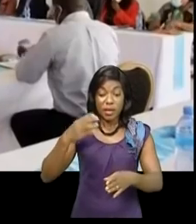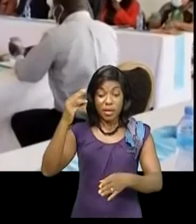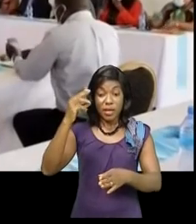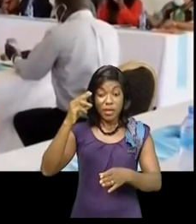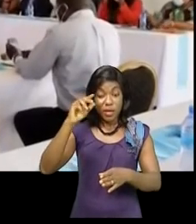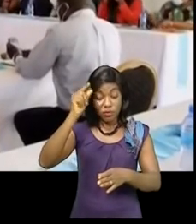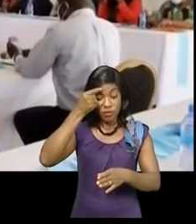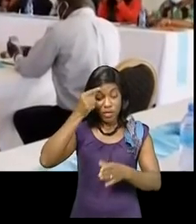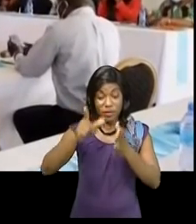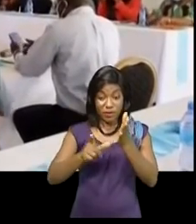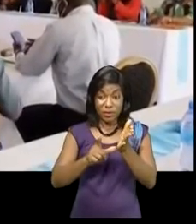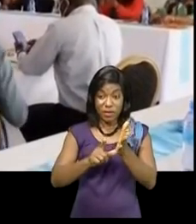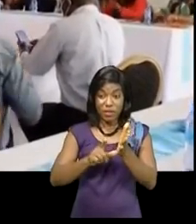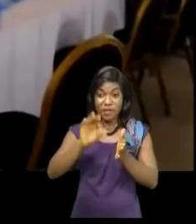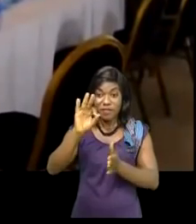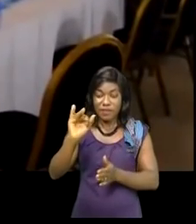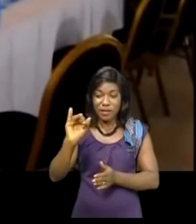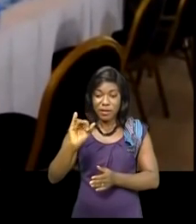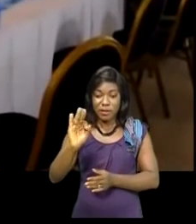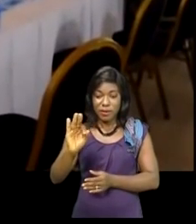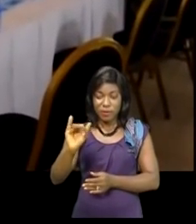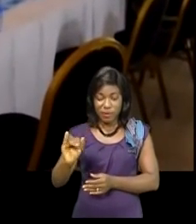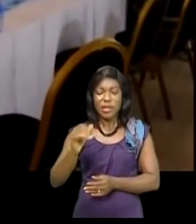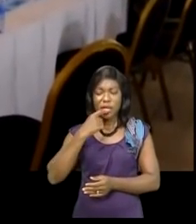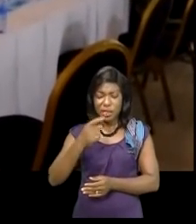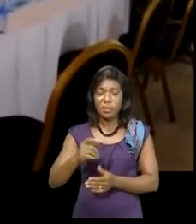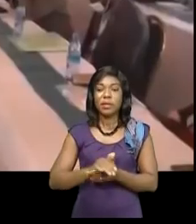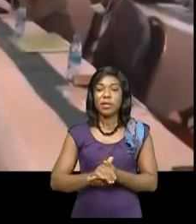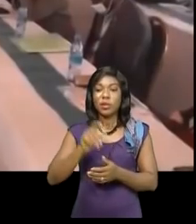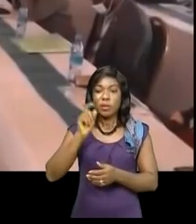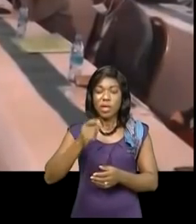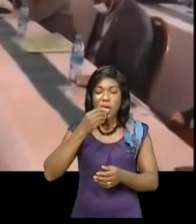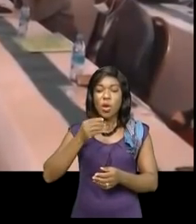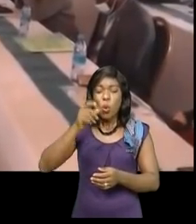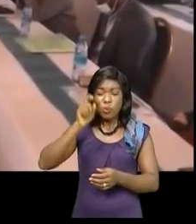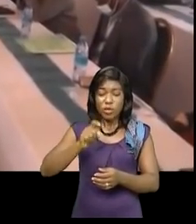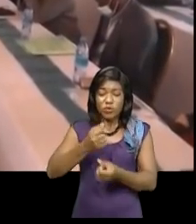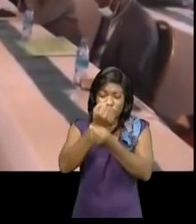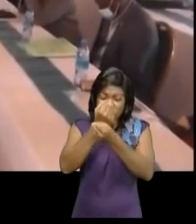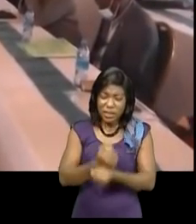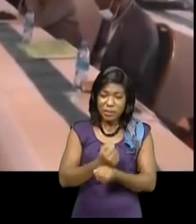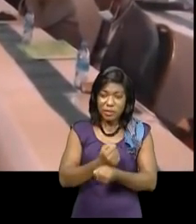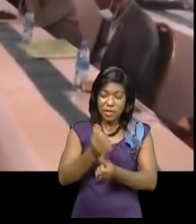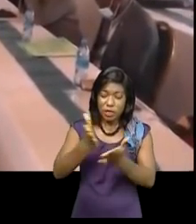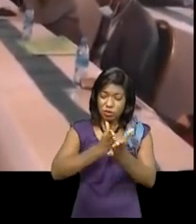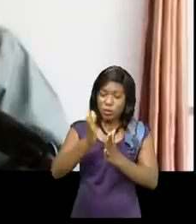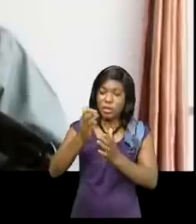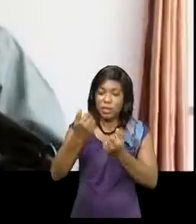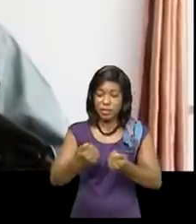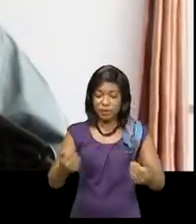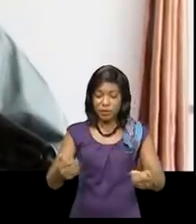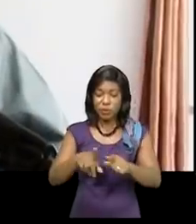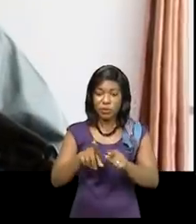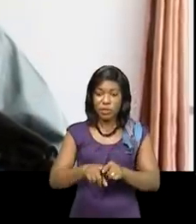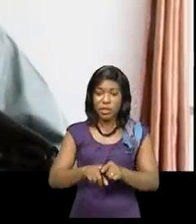les participants à mettre en pratique les recommandations de cet atelier afin de promouvoir les droits des enfants elle a insisté sur les